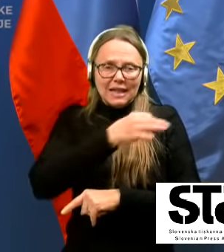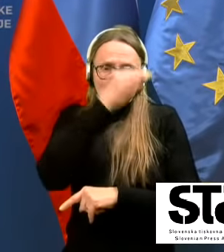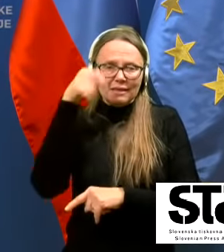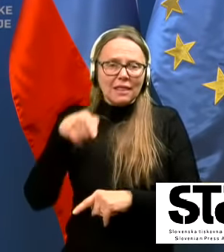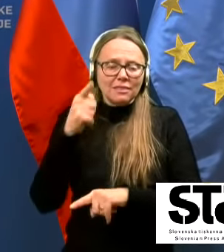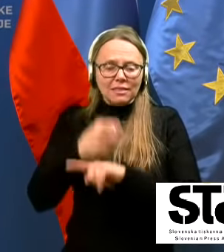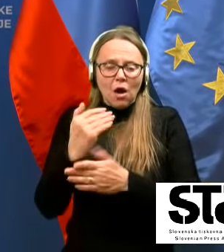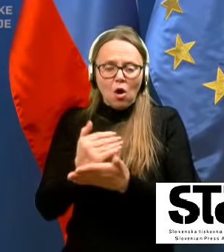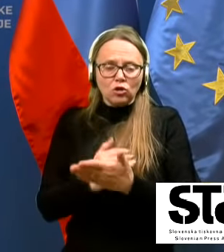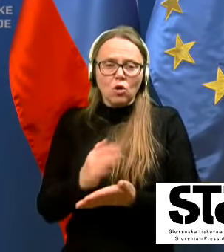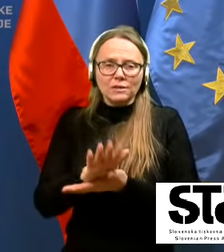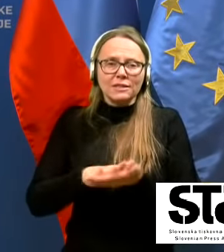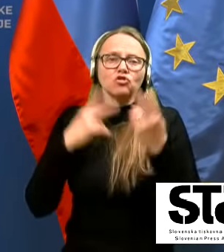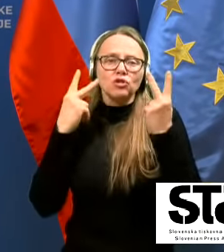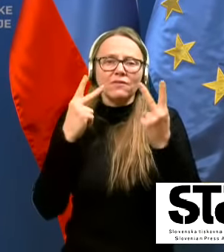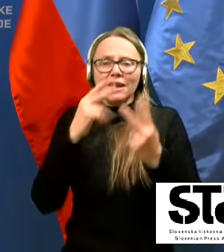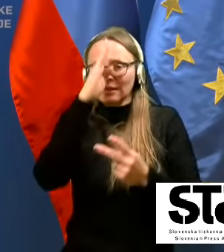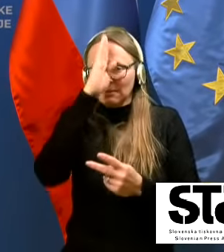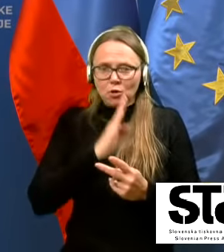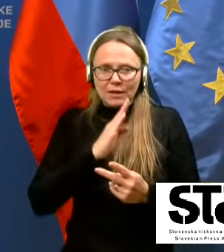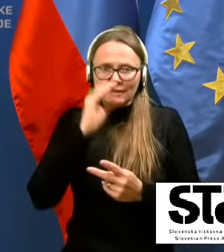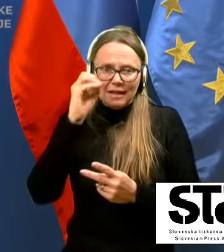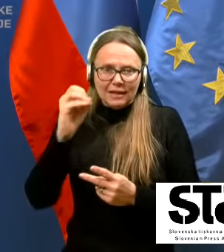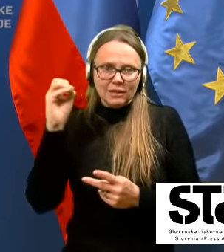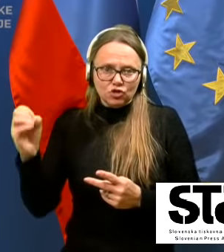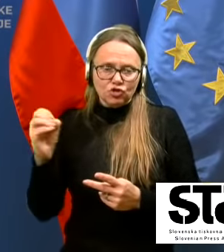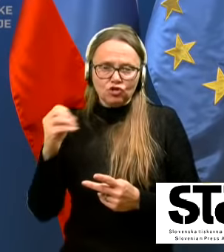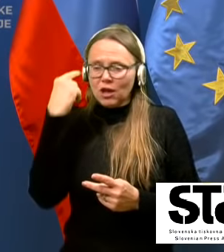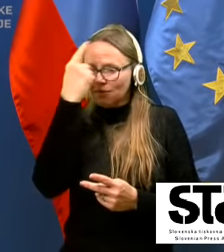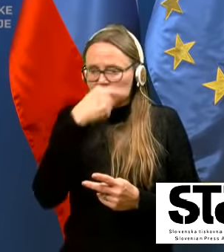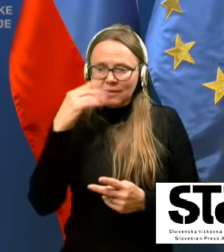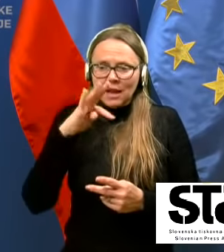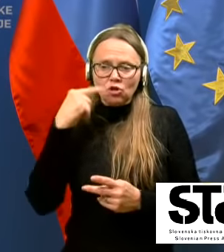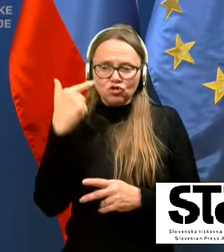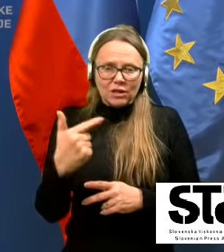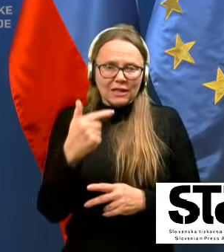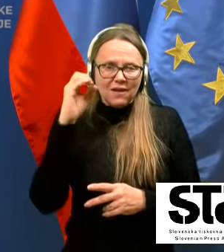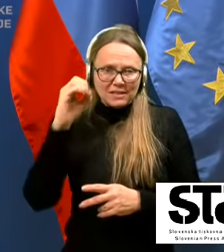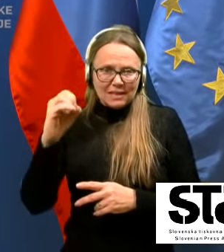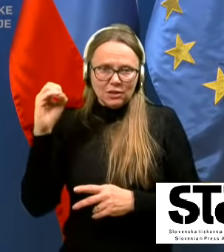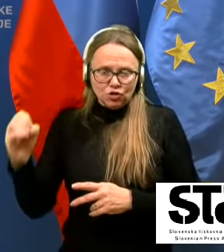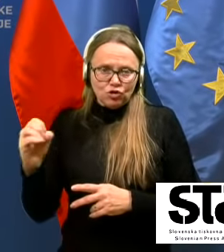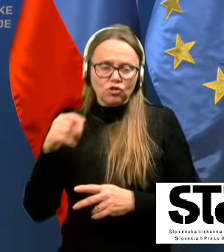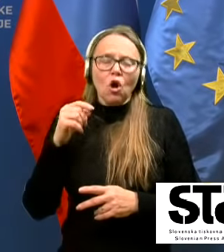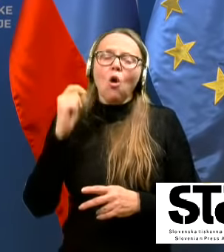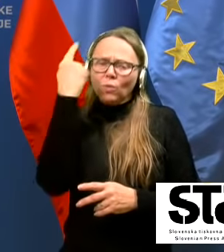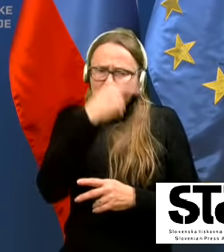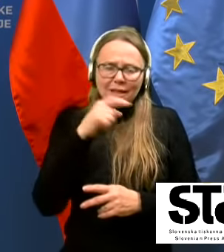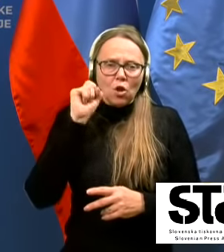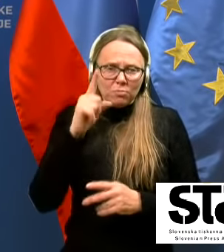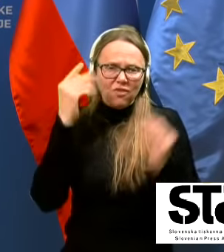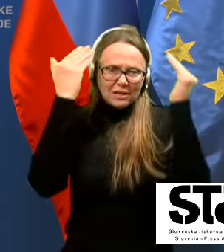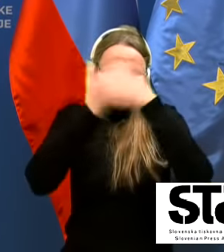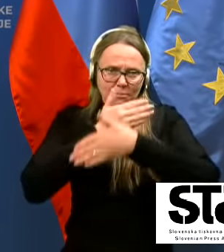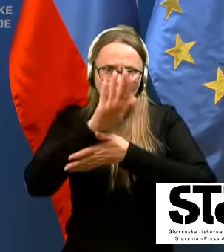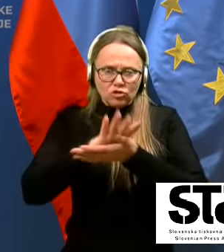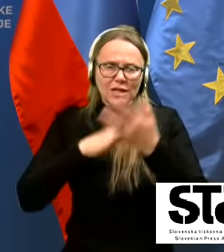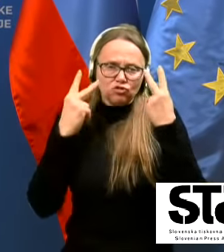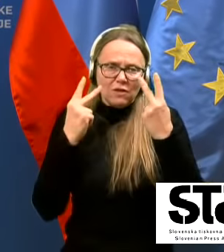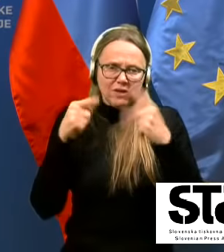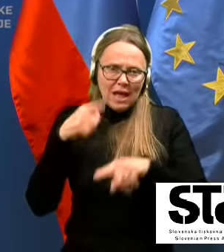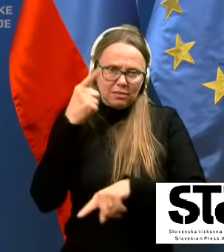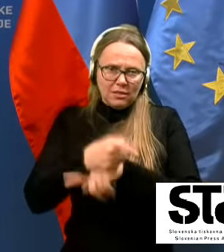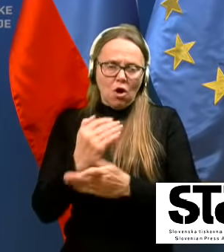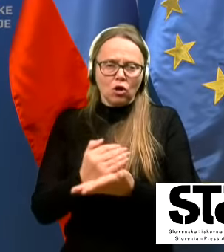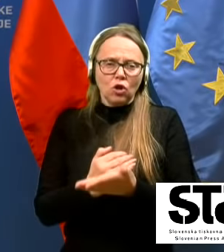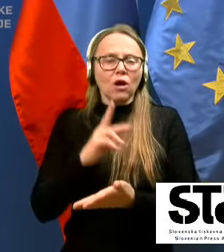začne veljati z ponedelkom, nič, nič. Torej, nedelja 24, nič, nič, začne veljati ta odlog. V tem